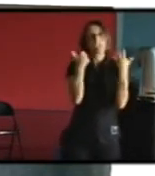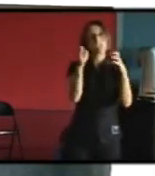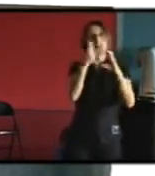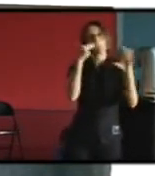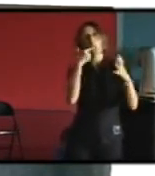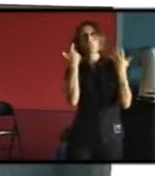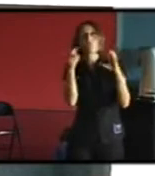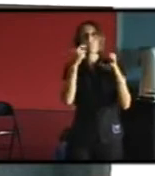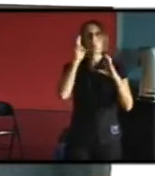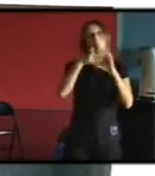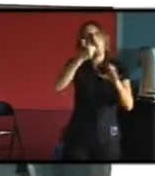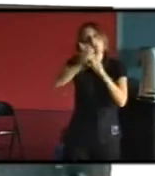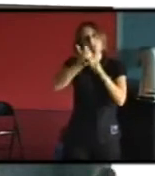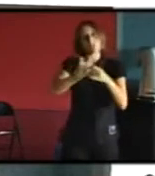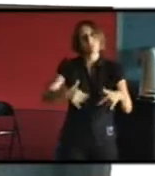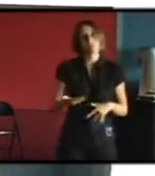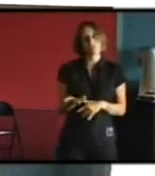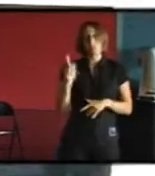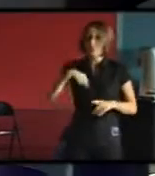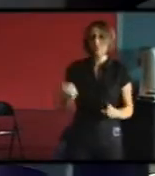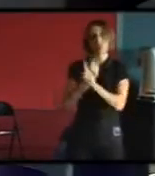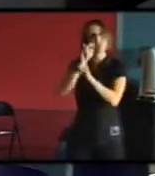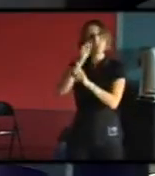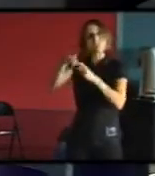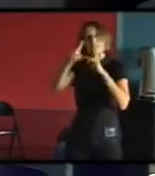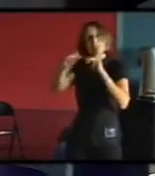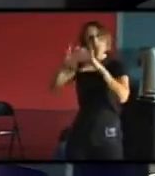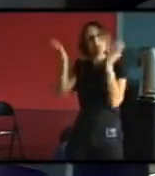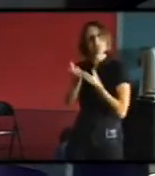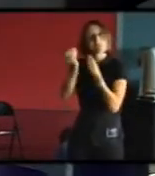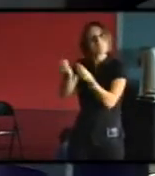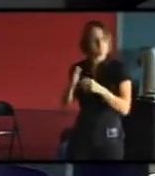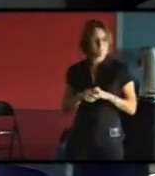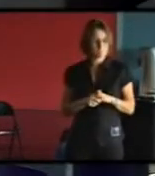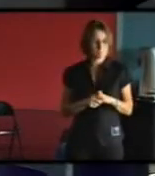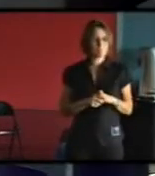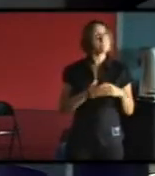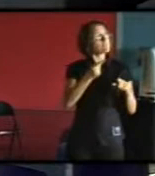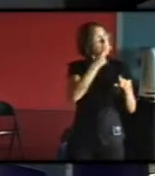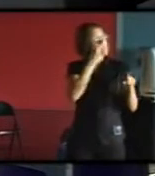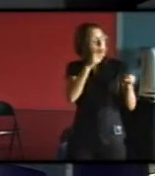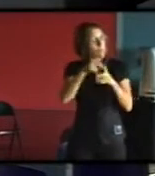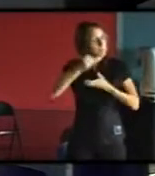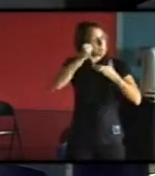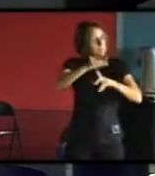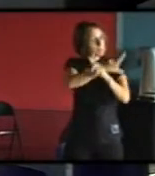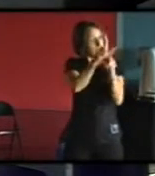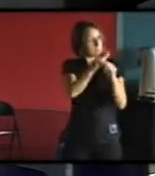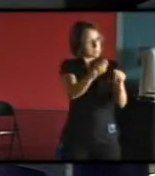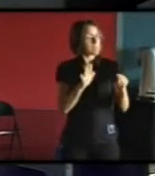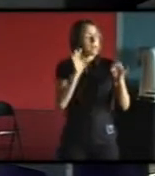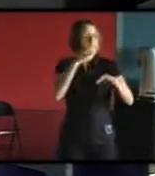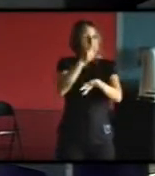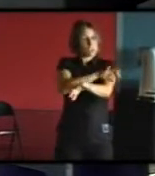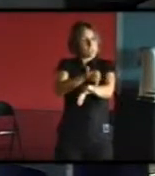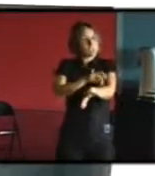euros par an voilà et vous avez le sentiment d'avoir respecté le patrimoine que représente votre maison en